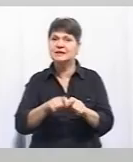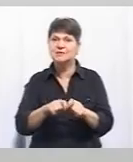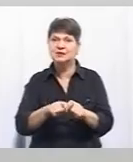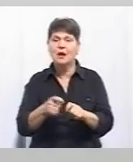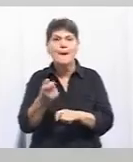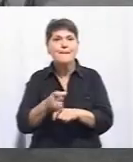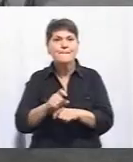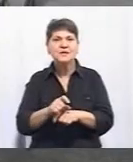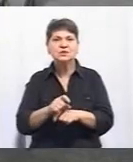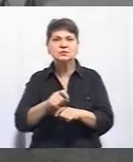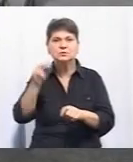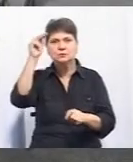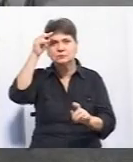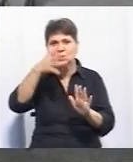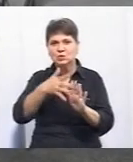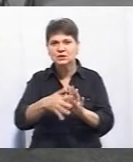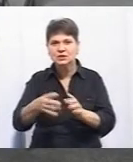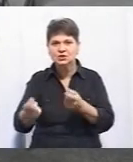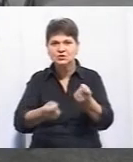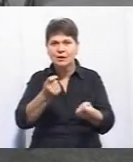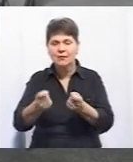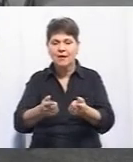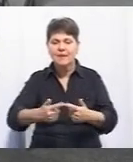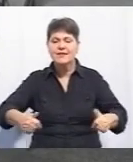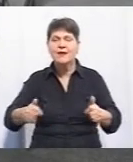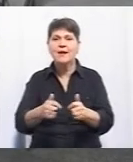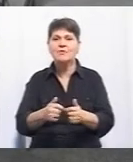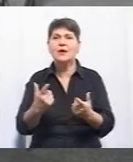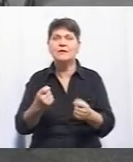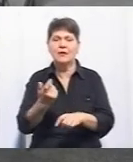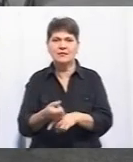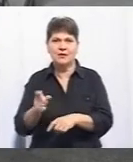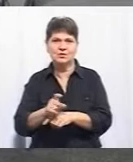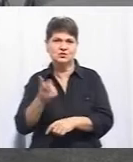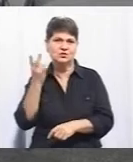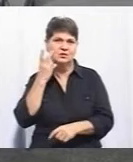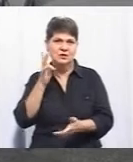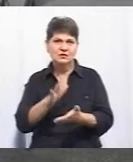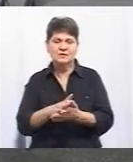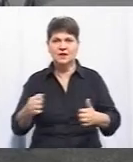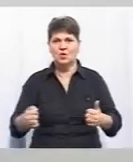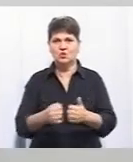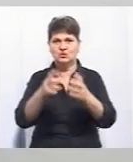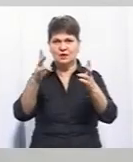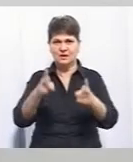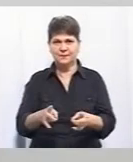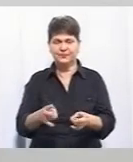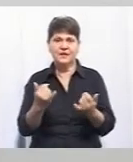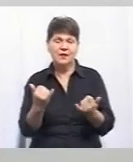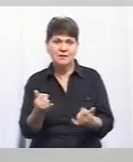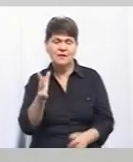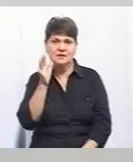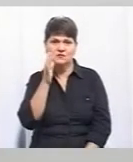дослідження і обстеження ділянок, на яких найбільш частіше відбуваються дорожньо-транспортні пригоди. На даний час у нас є